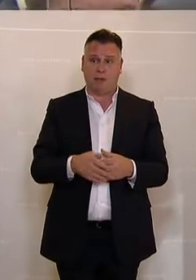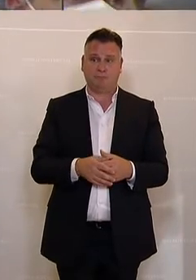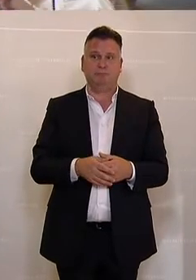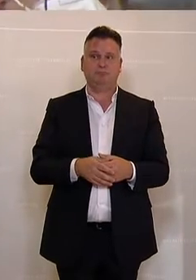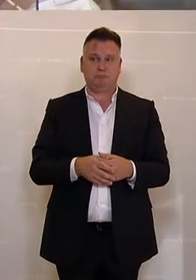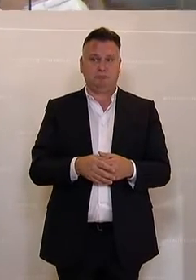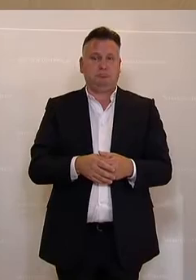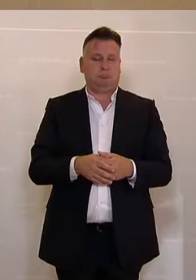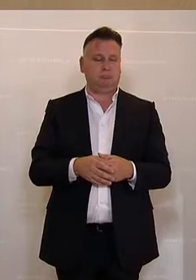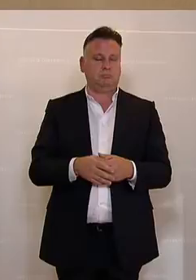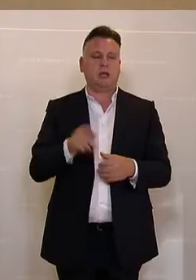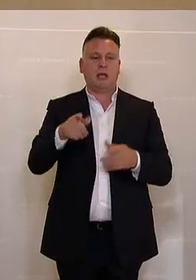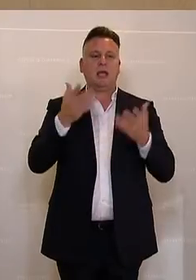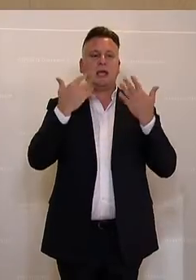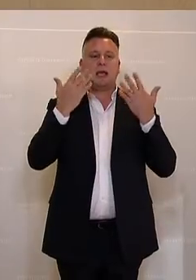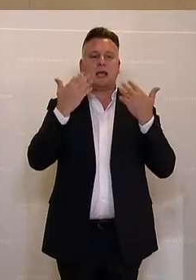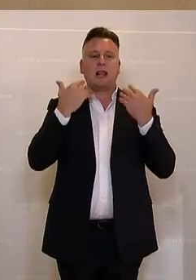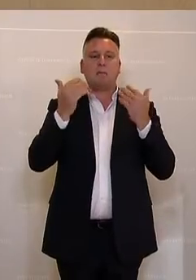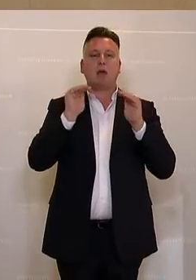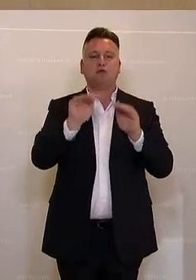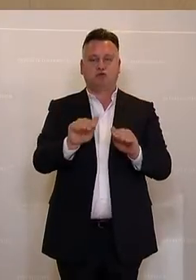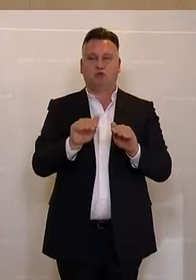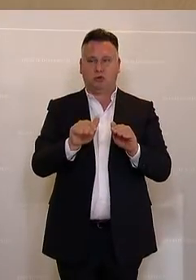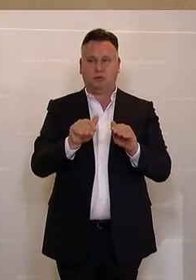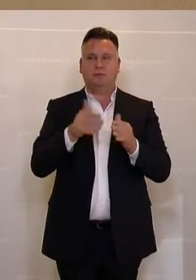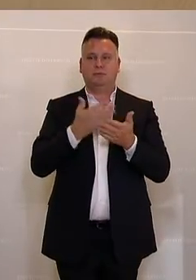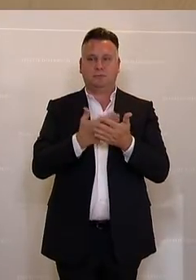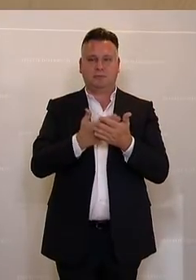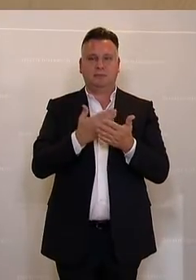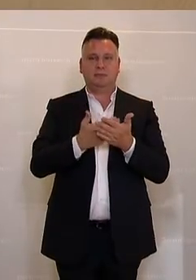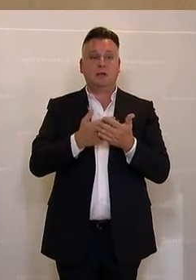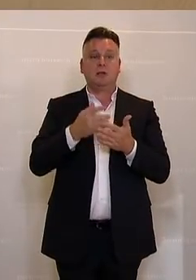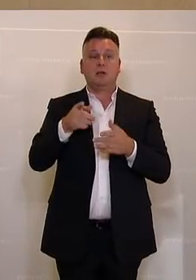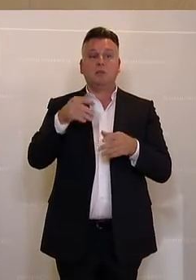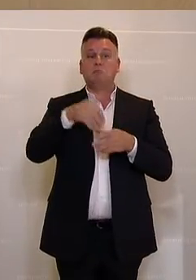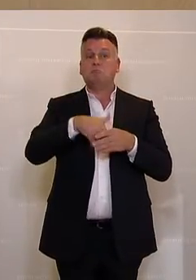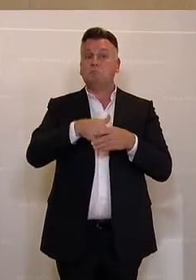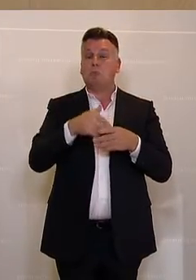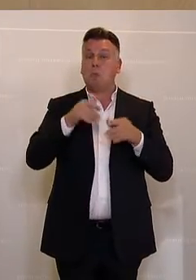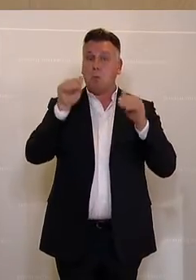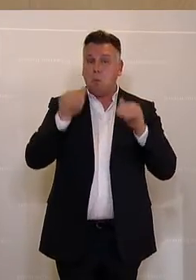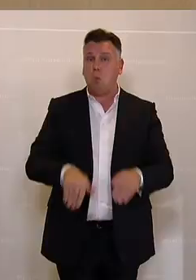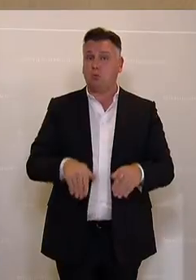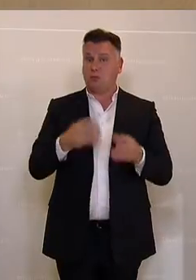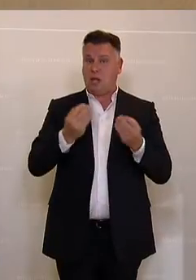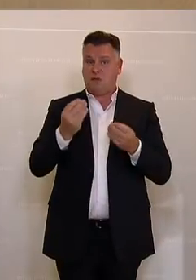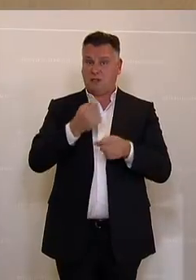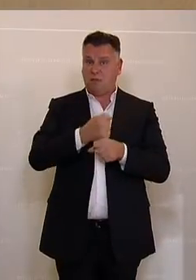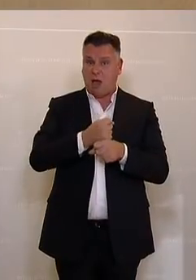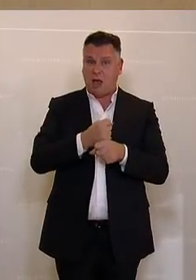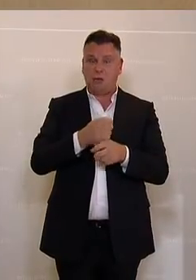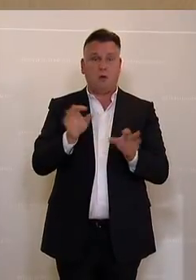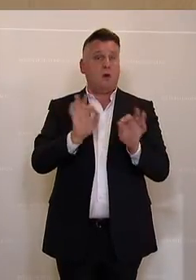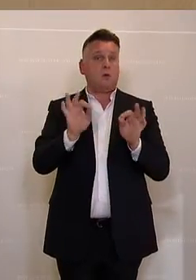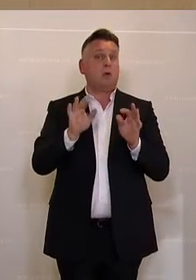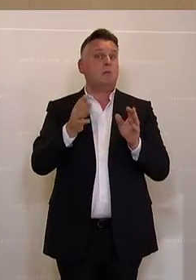Weil es ist ja beim Klimaschutz längst nicht mehr die Frage, ob etwas geschehen muss, ob wir was tun müssen, sondern es geht um die Frage,